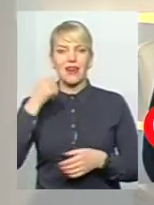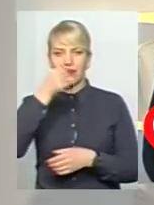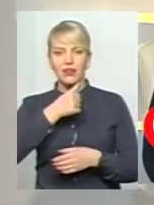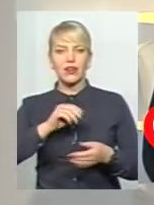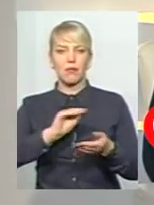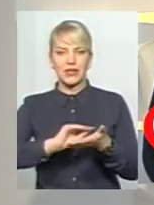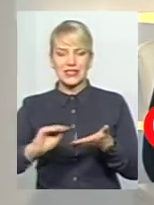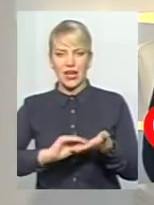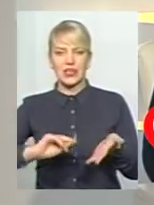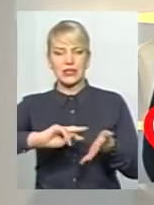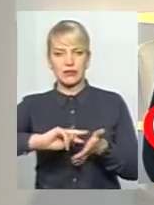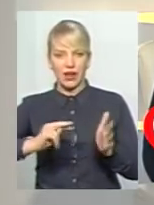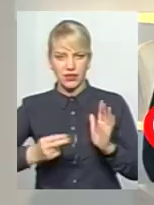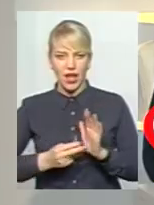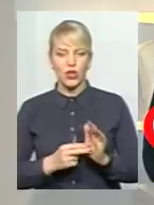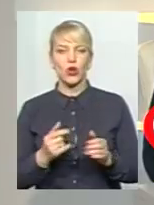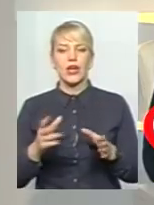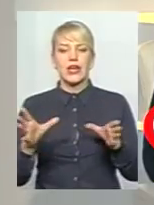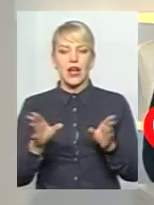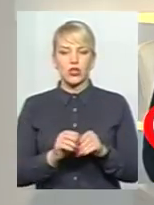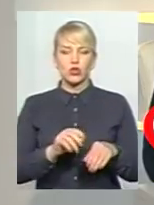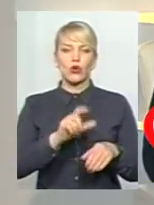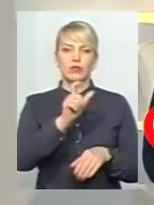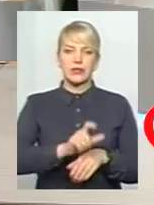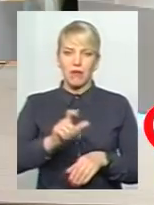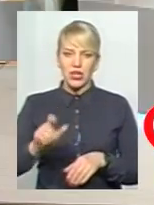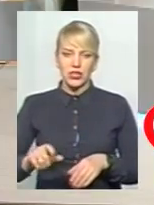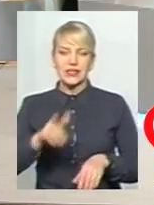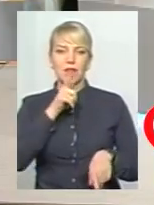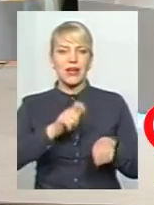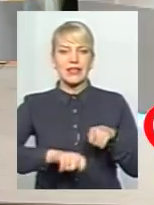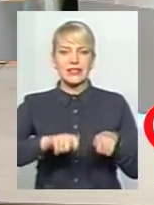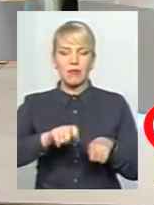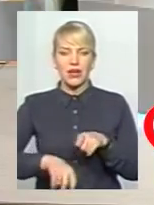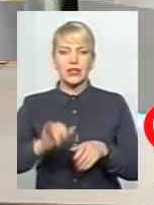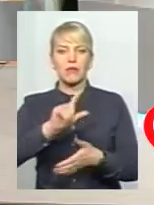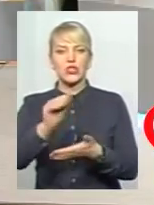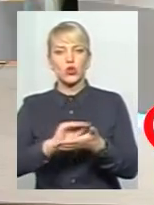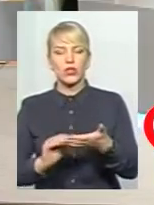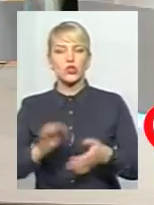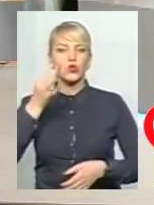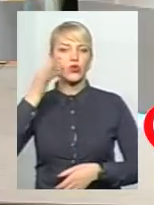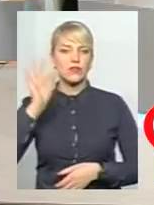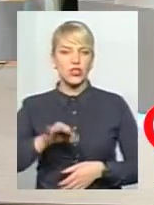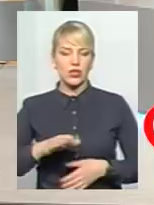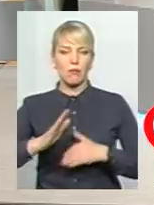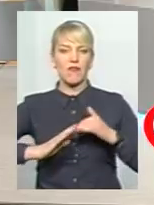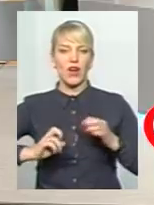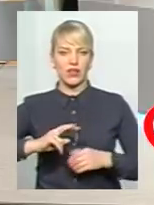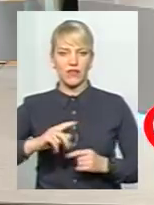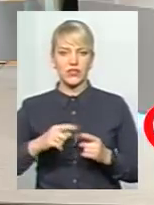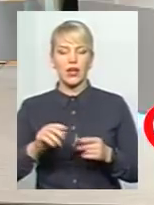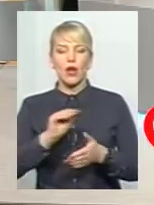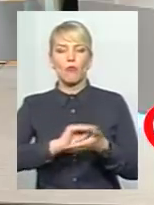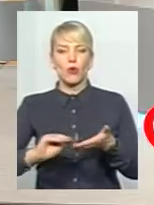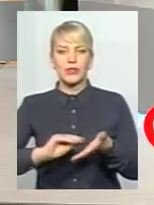писали і разом з мешканцями, писали і разом з експертами, разом з журналістами, з досвідченими фахівцями. Прописали стратегію до